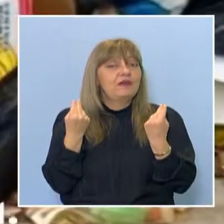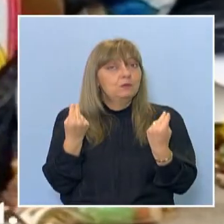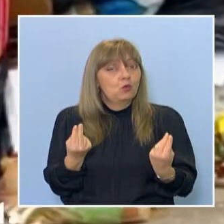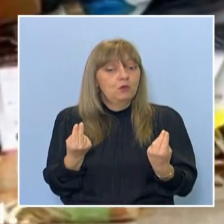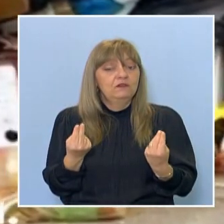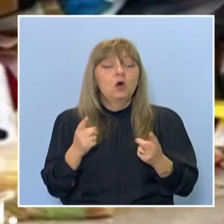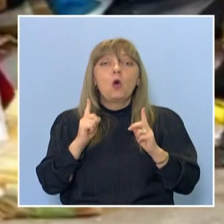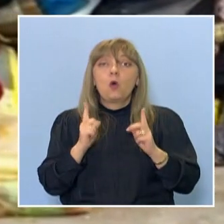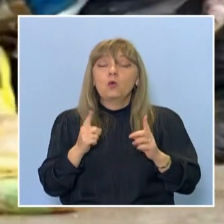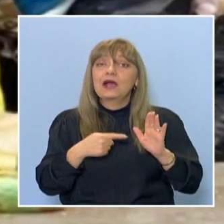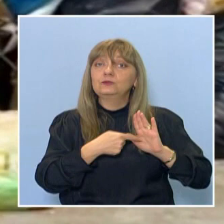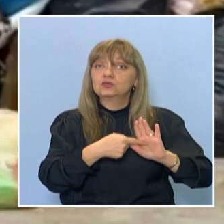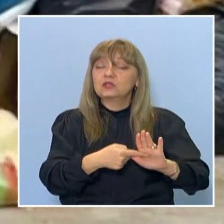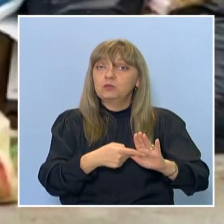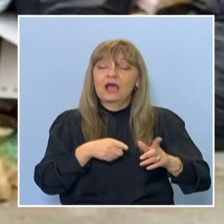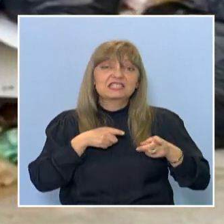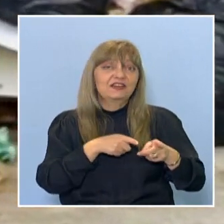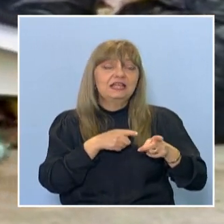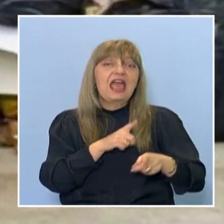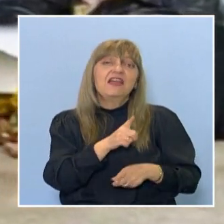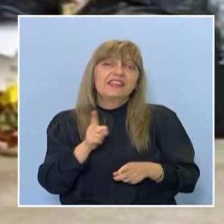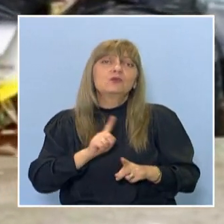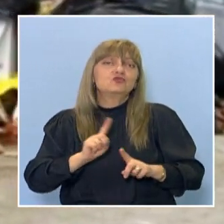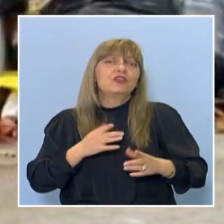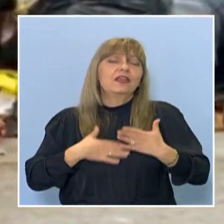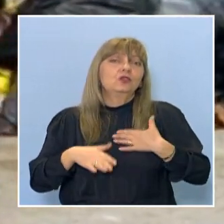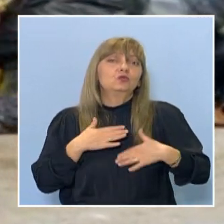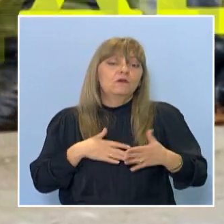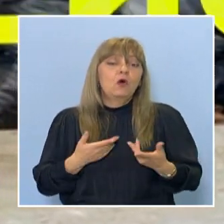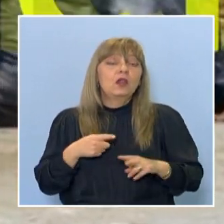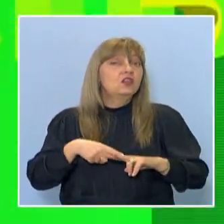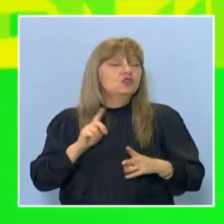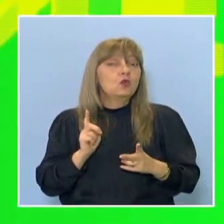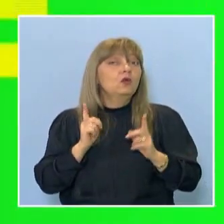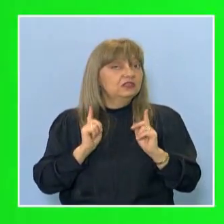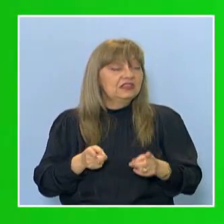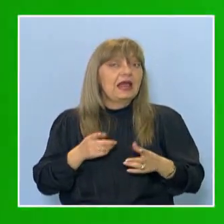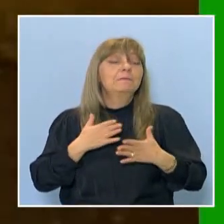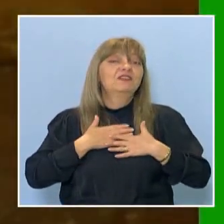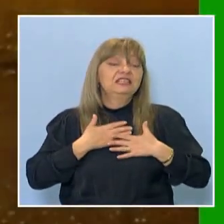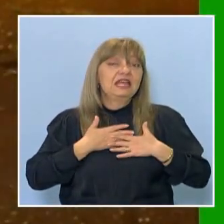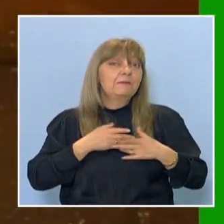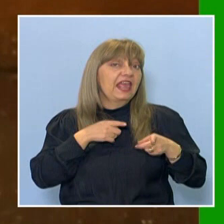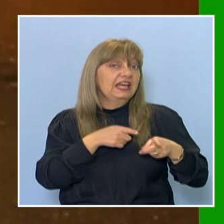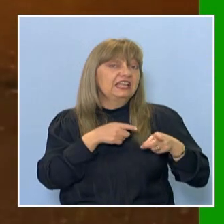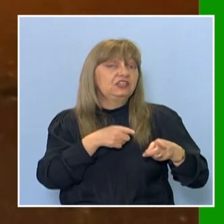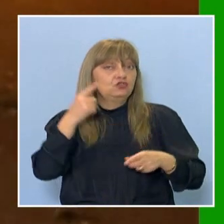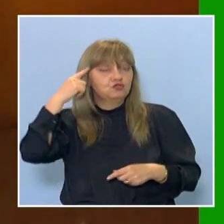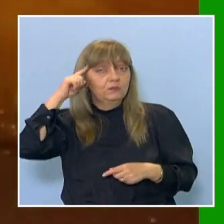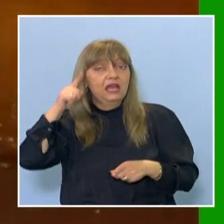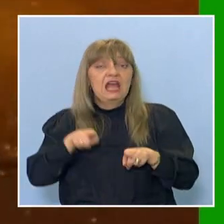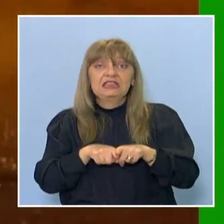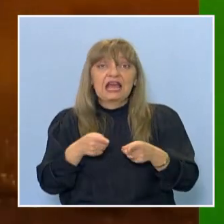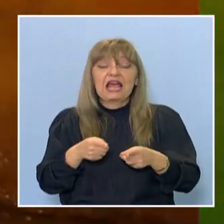когато се показва критика, все някой ще бъде недоволен, но все пак трябва да има и критично мислене. Така се продължава